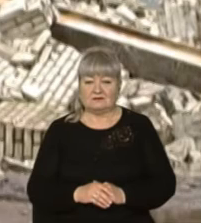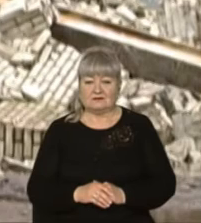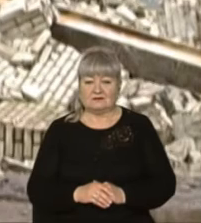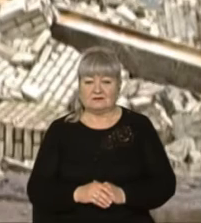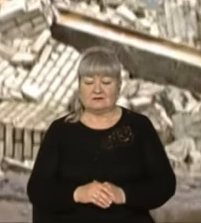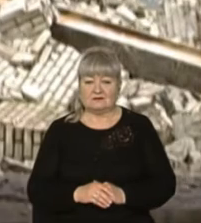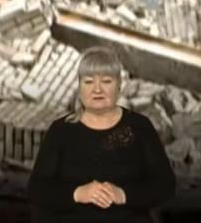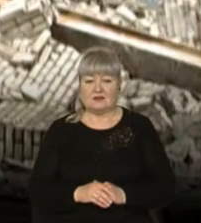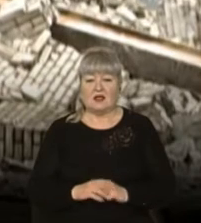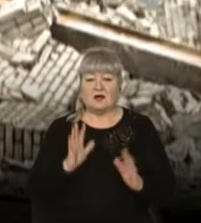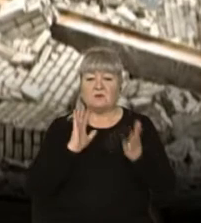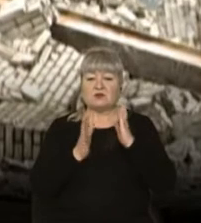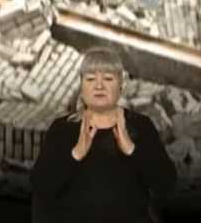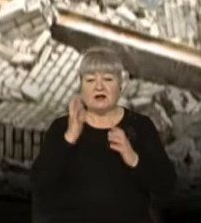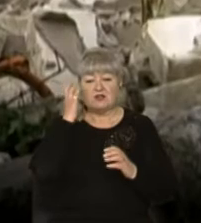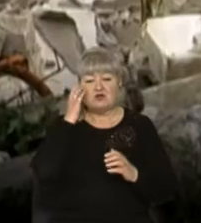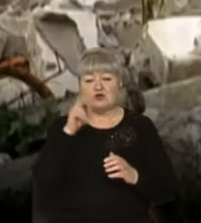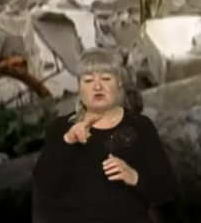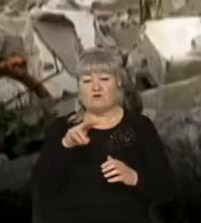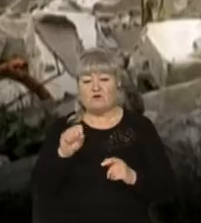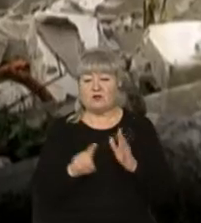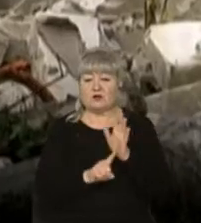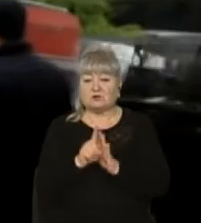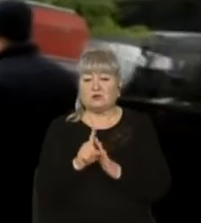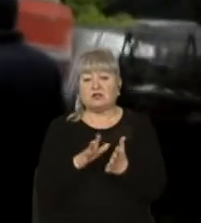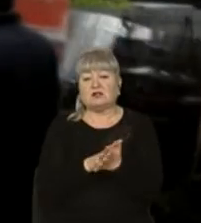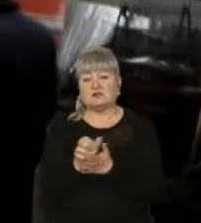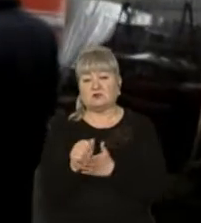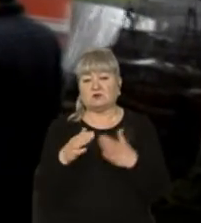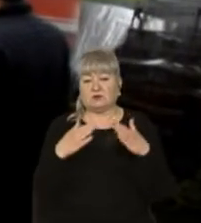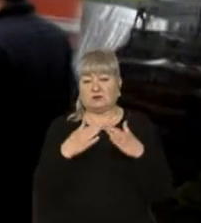На проспекті Чорновола розпочали зносити будинок.